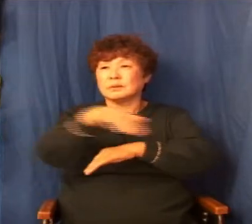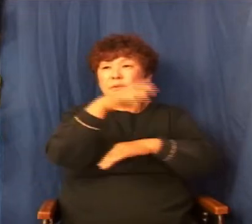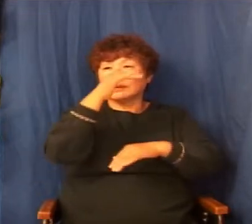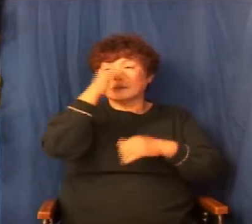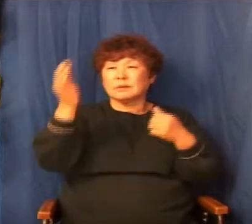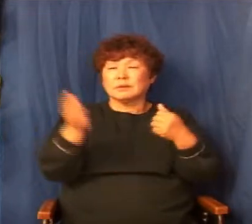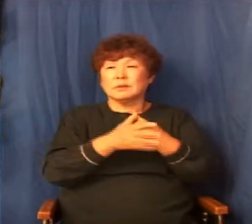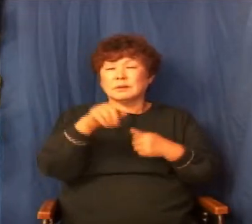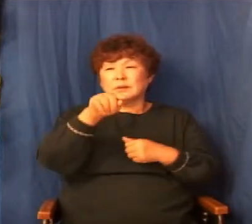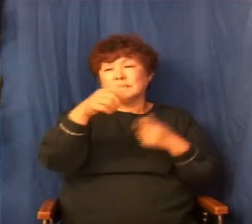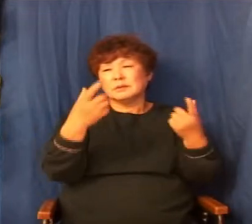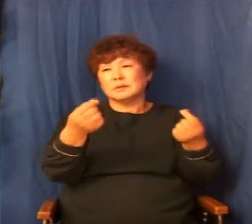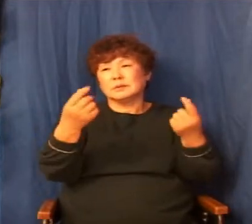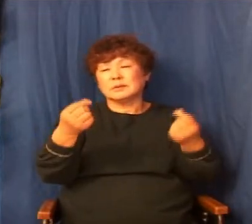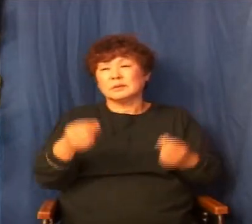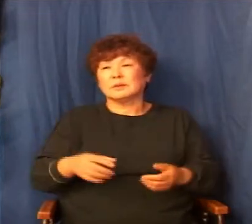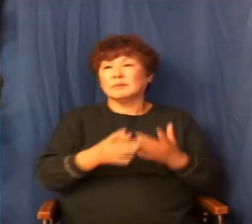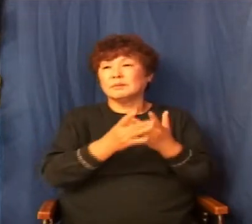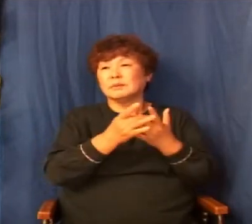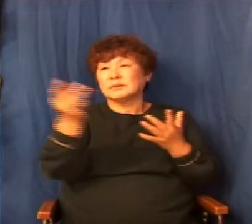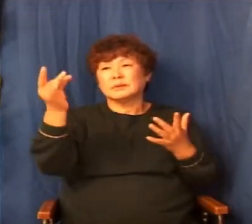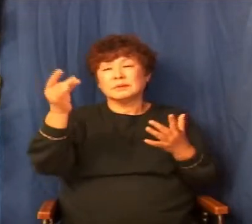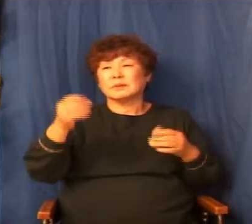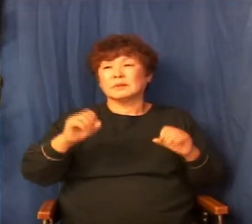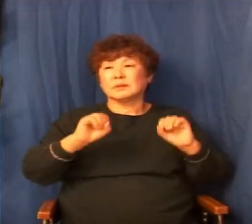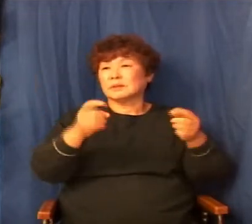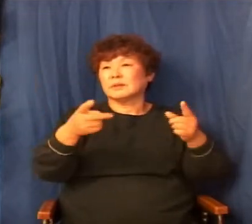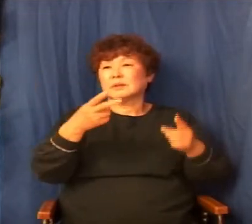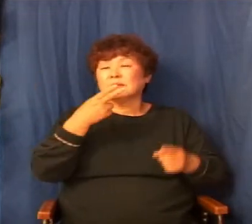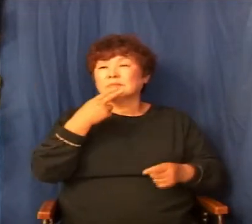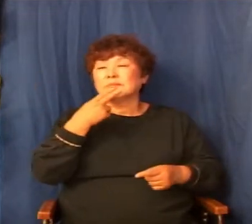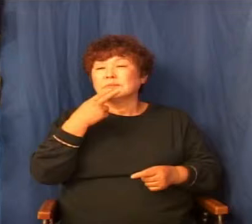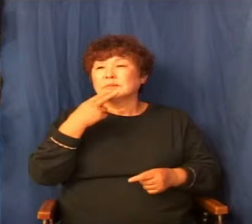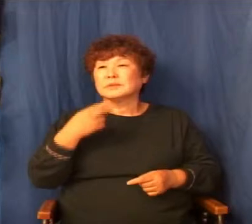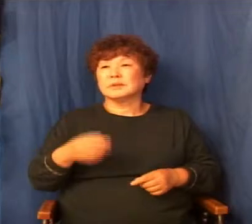내면의 하나님에 대한 신뢰와